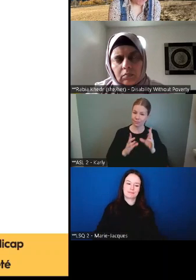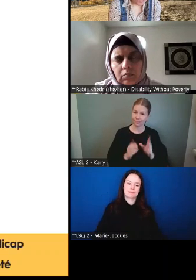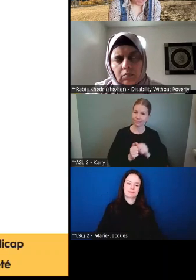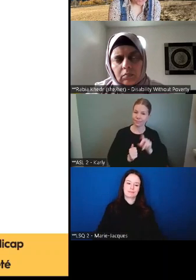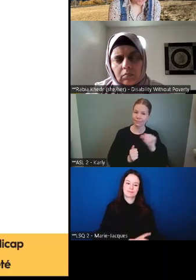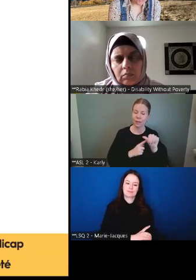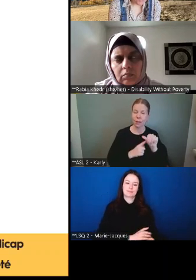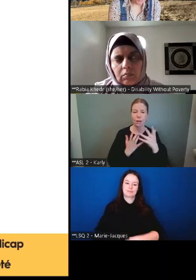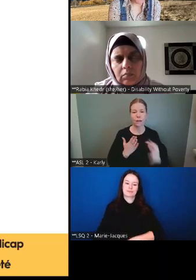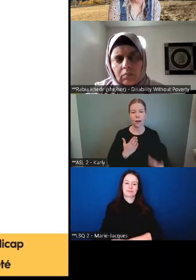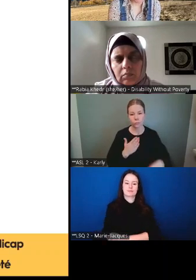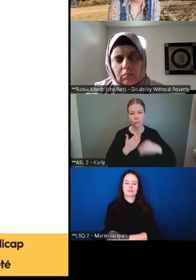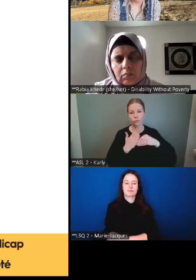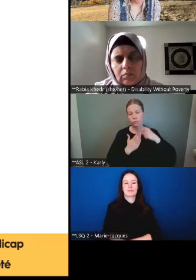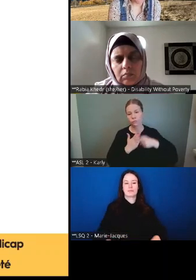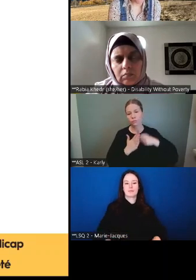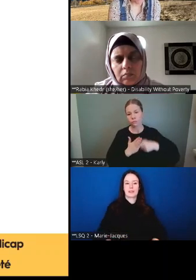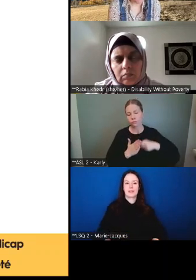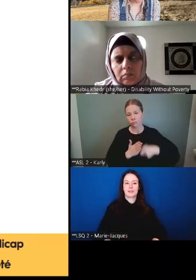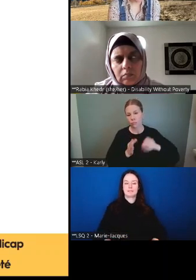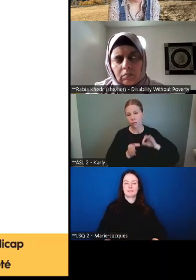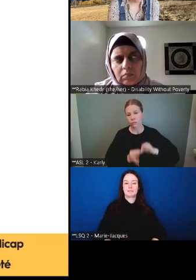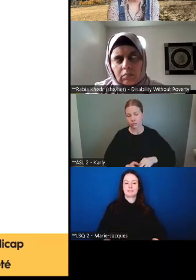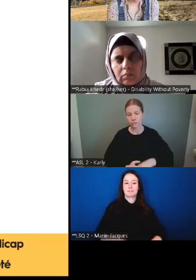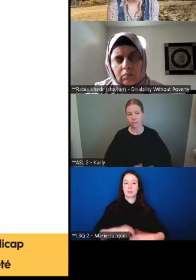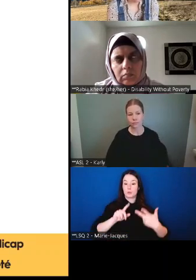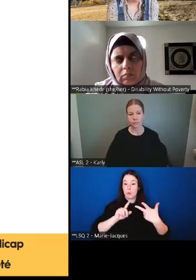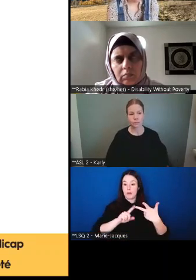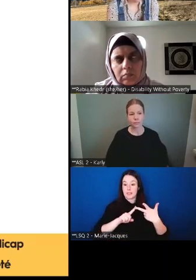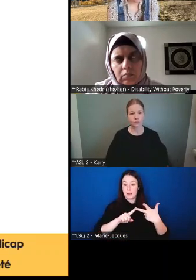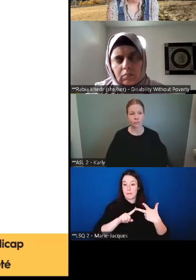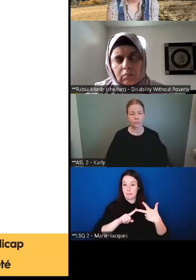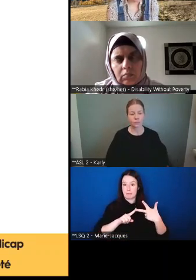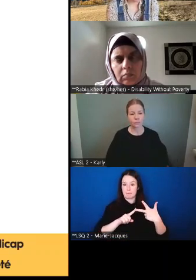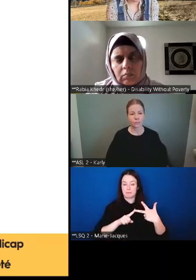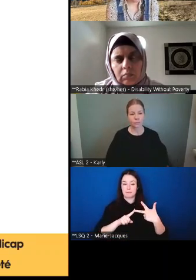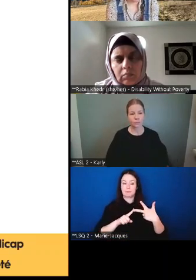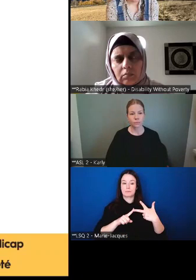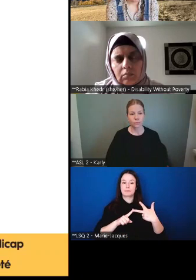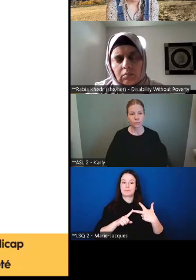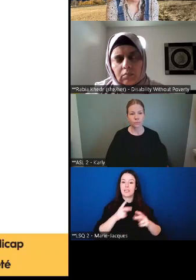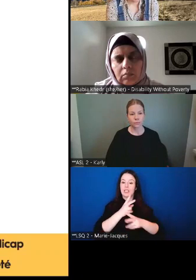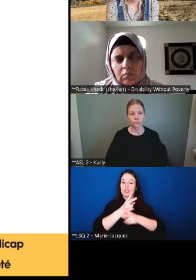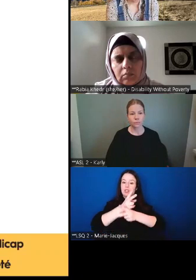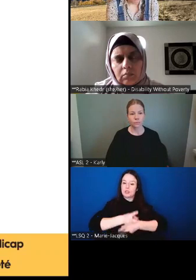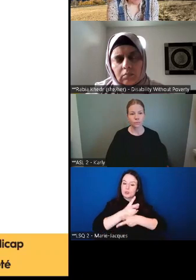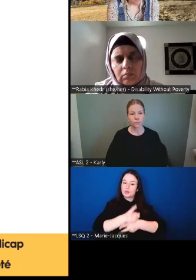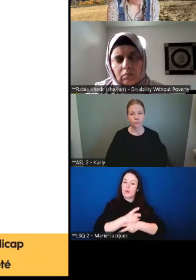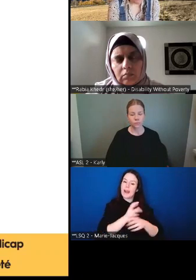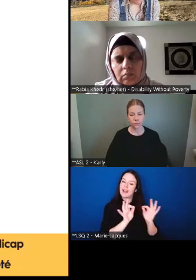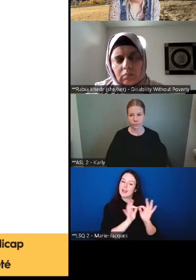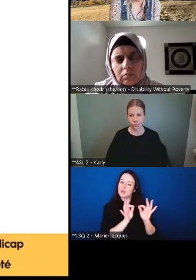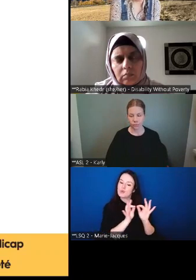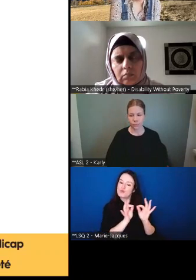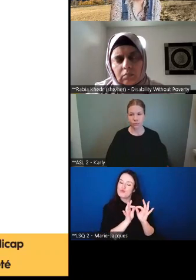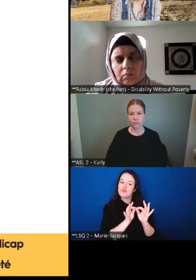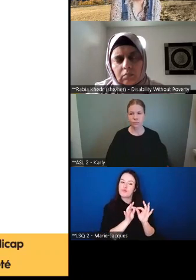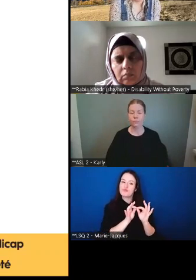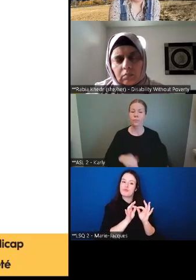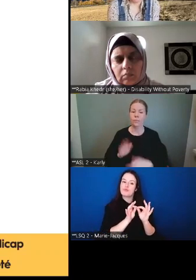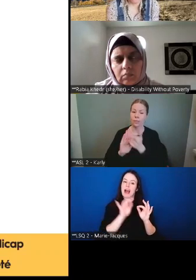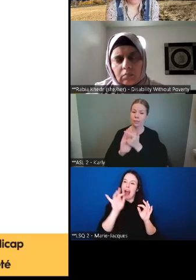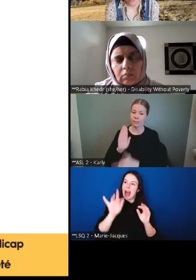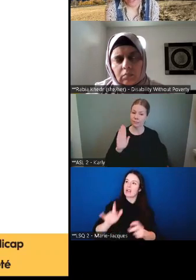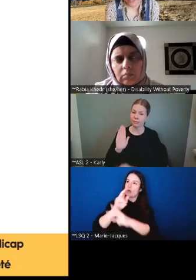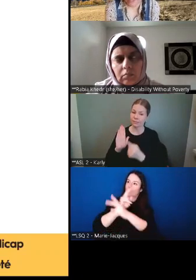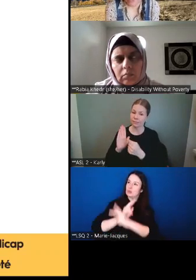chose, c'est le coût des soins, le coût additionnel de recevoir des soins.